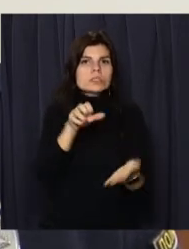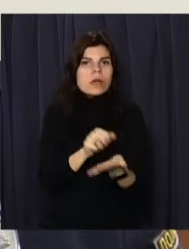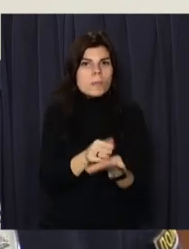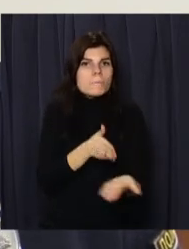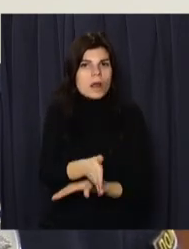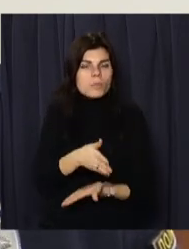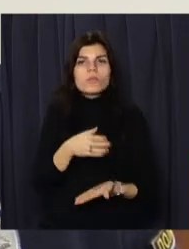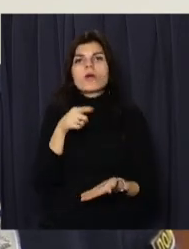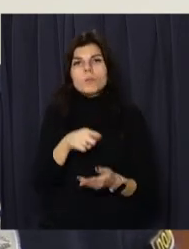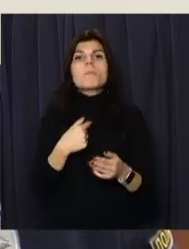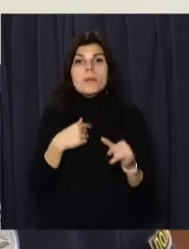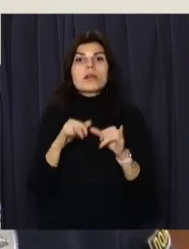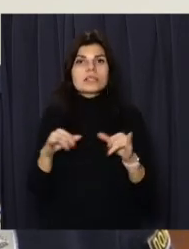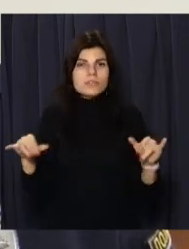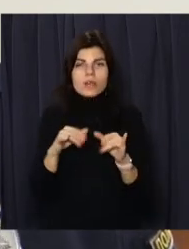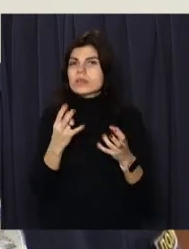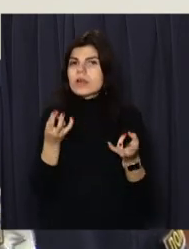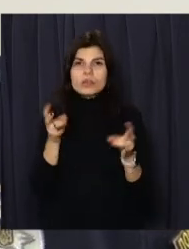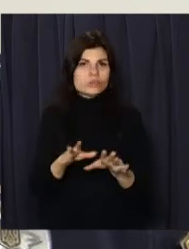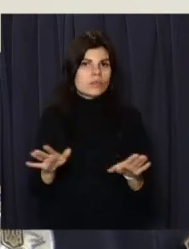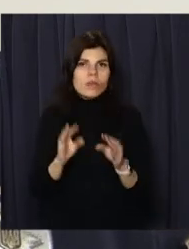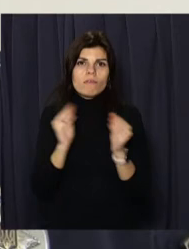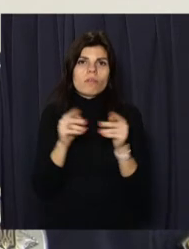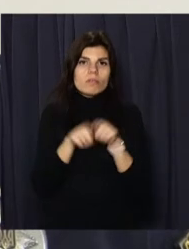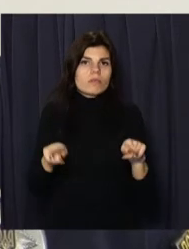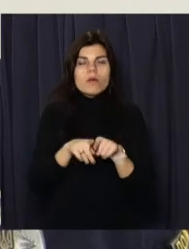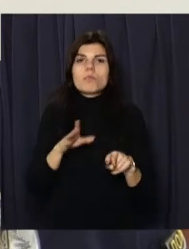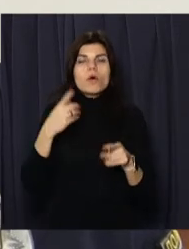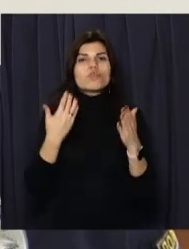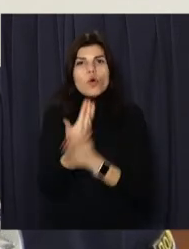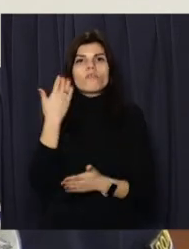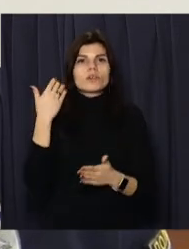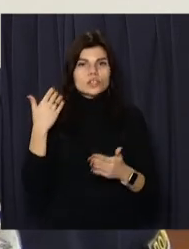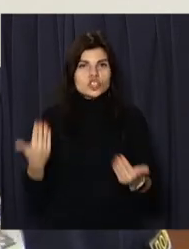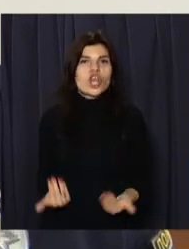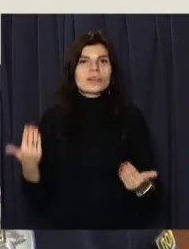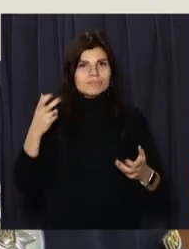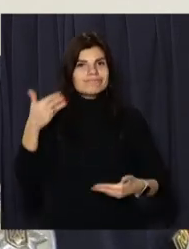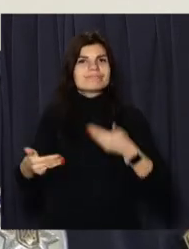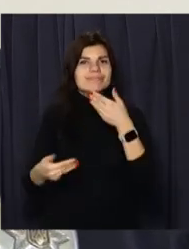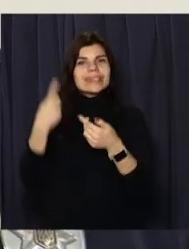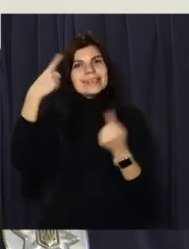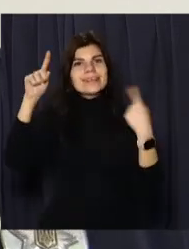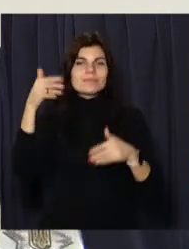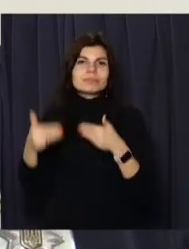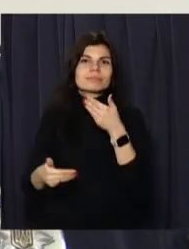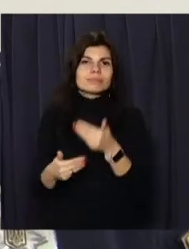напряках ми розвиваємося і не залишаємося. Втілюємо, в ногу йдемо із життям, із